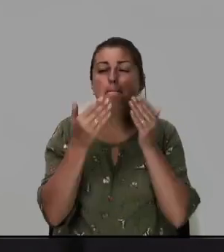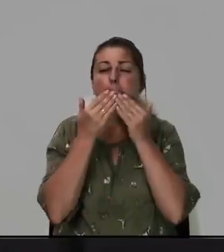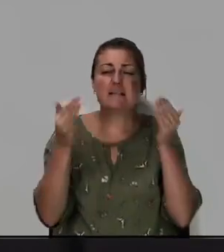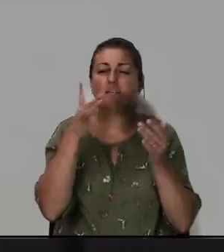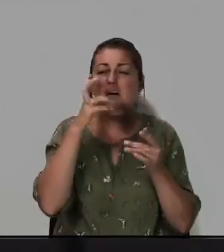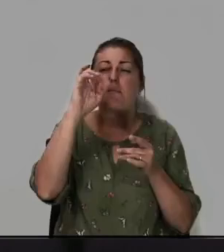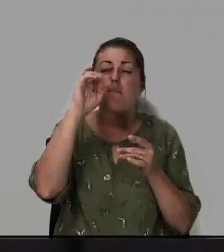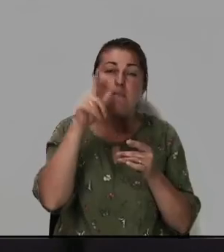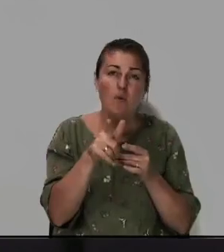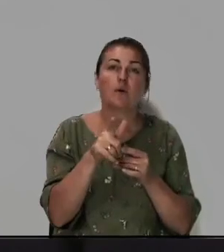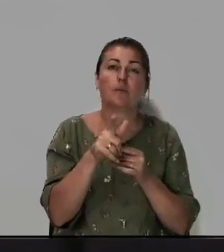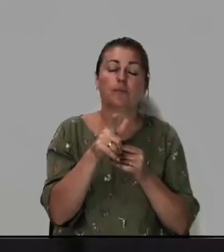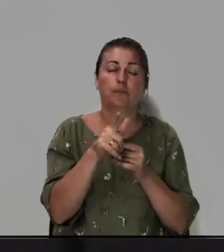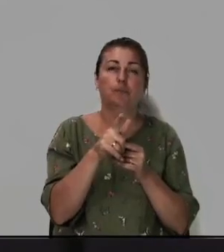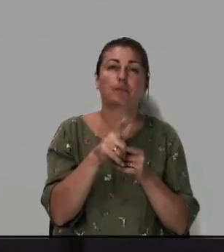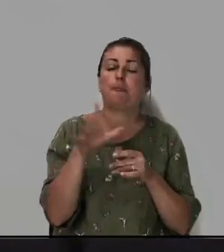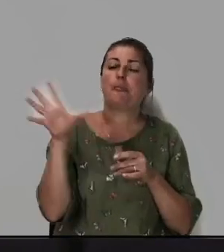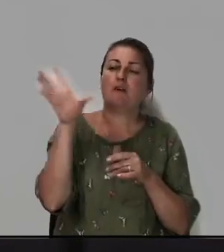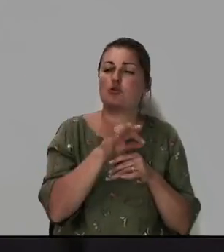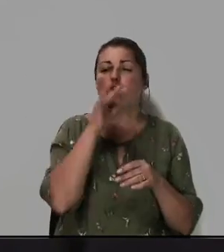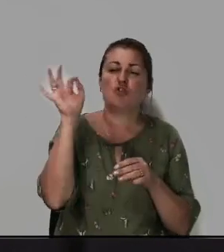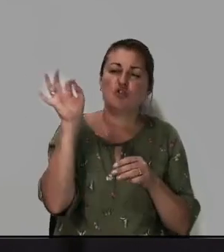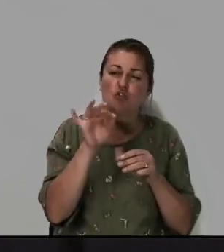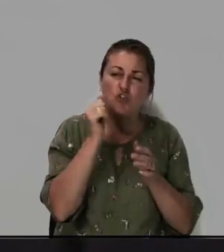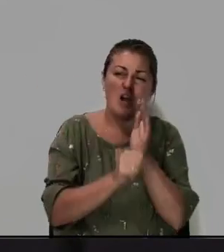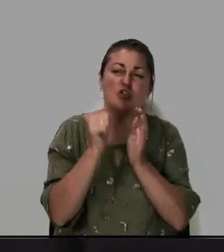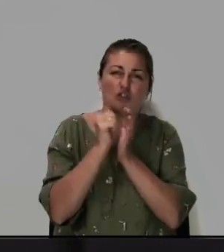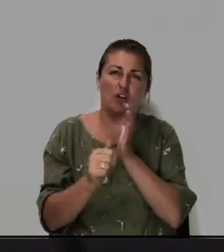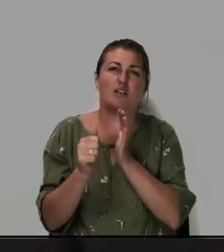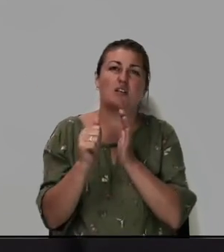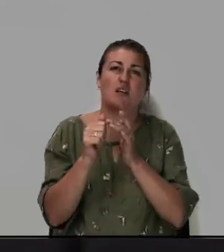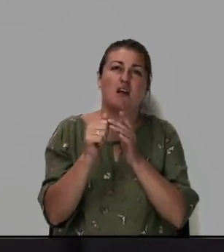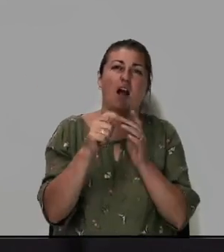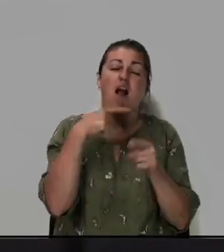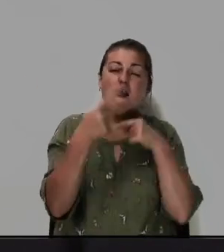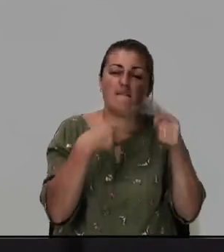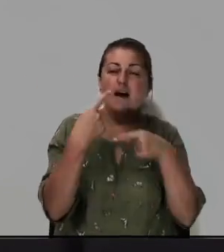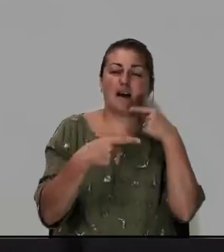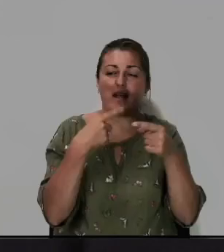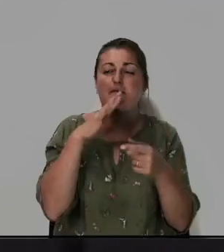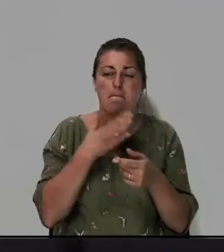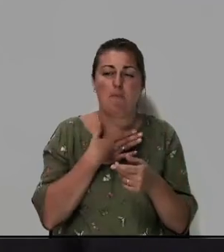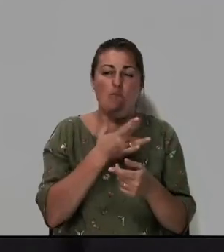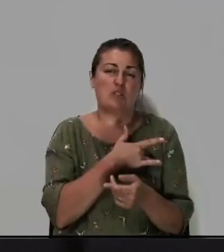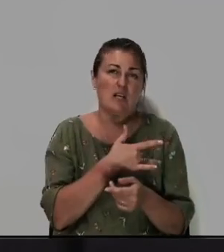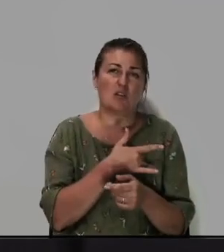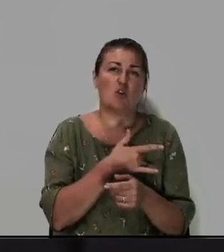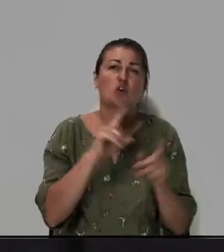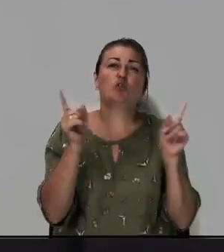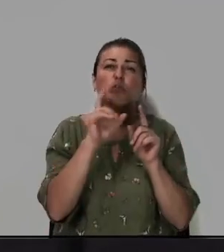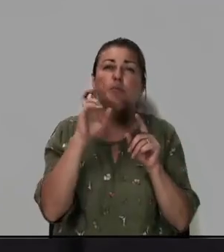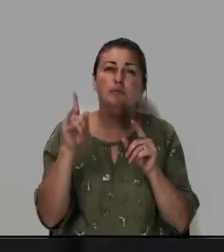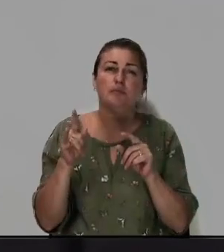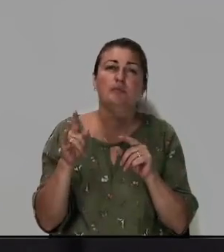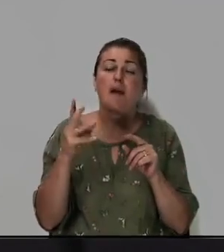время Бог все чаще и чаще говорит к моему сердцу чтобы